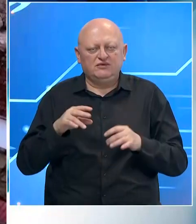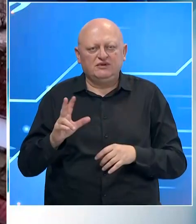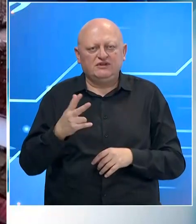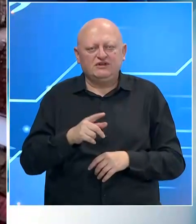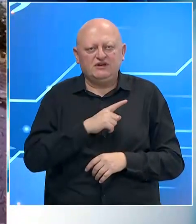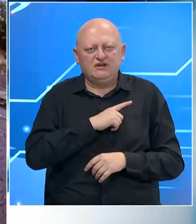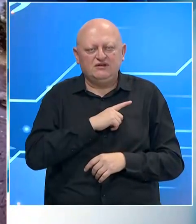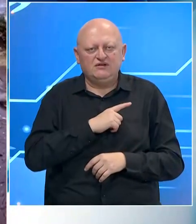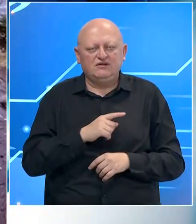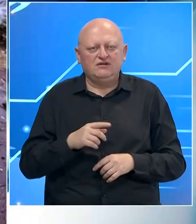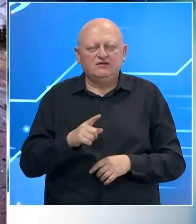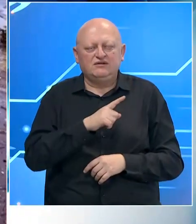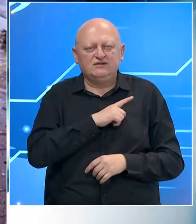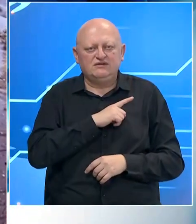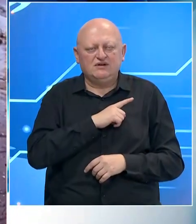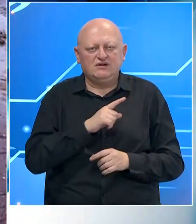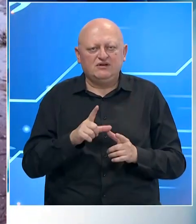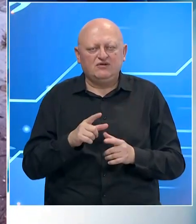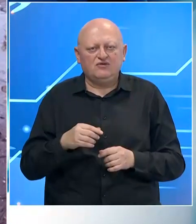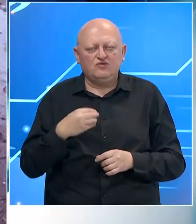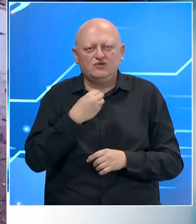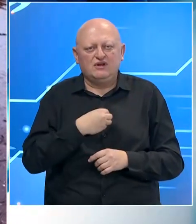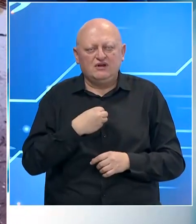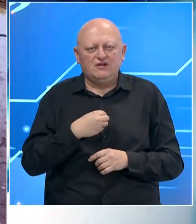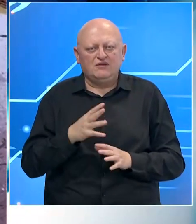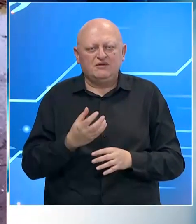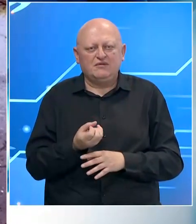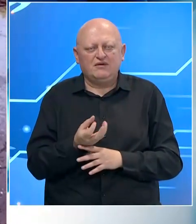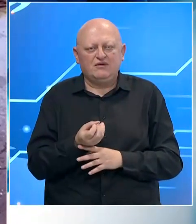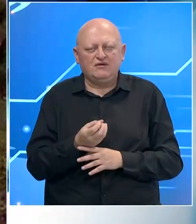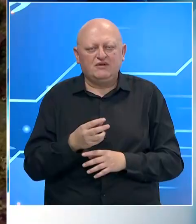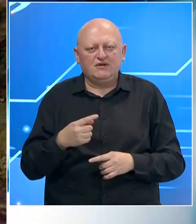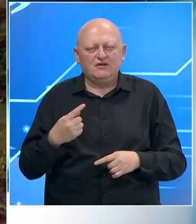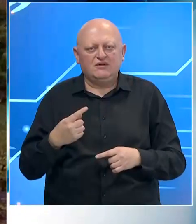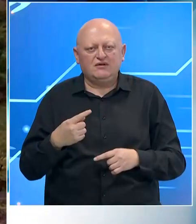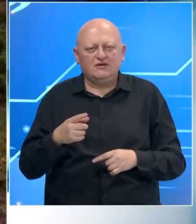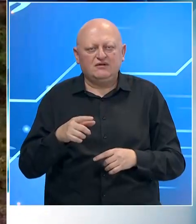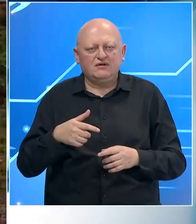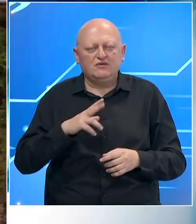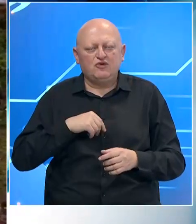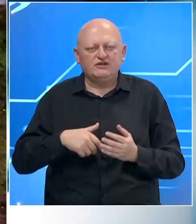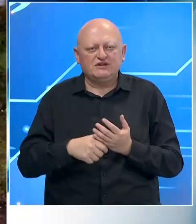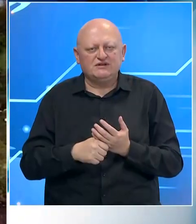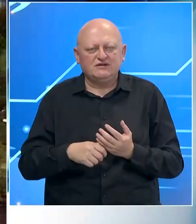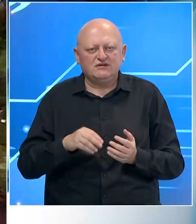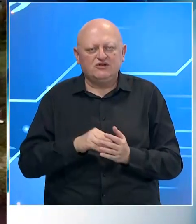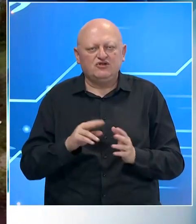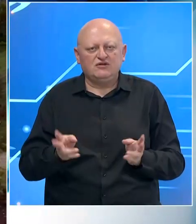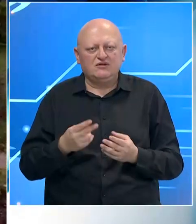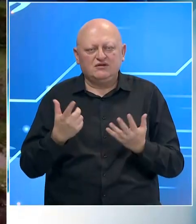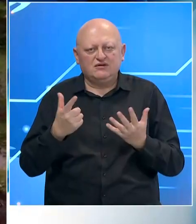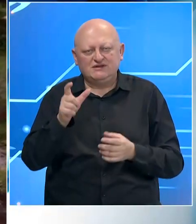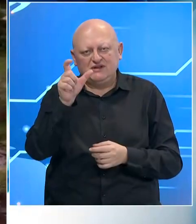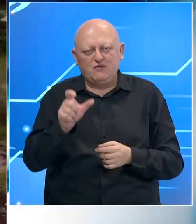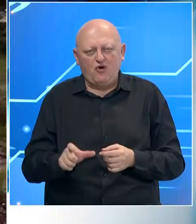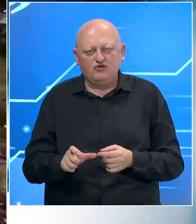žrtava stradalih u tragediji. Prema informacijama iz politijske stanice Jablanica, još se traga za sedam